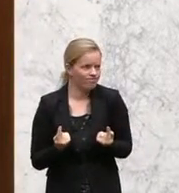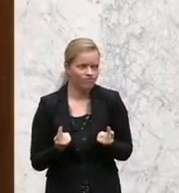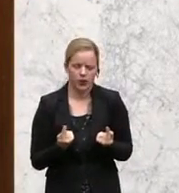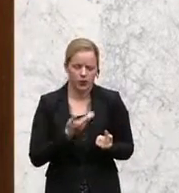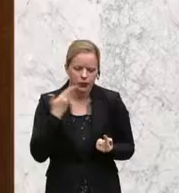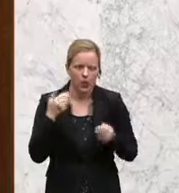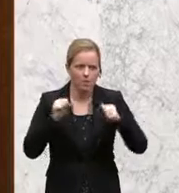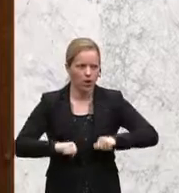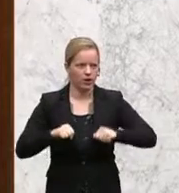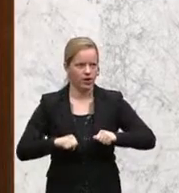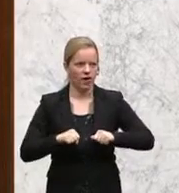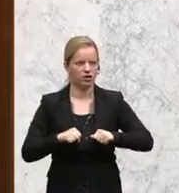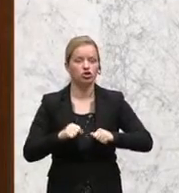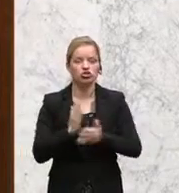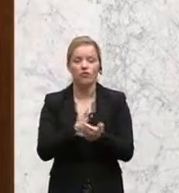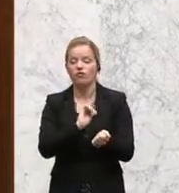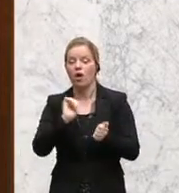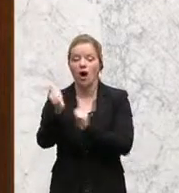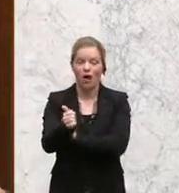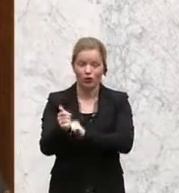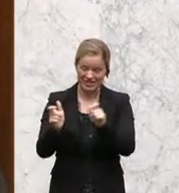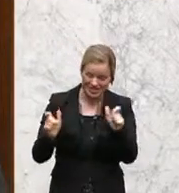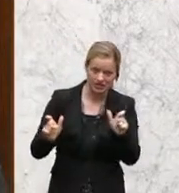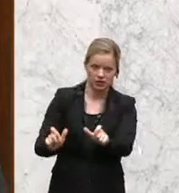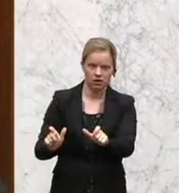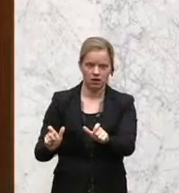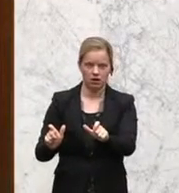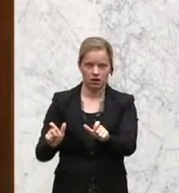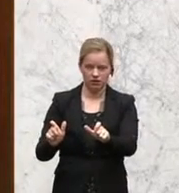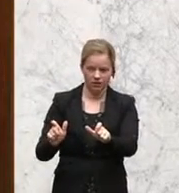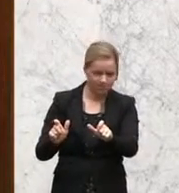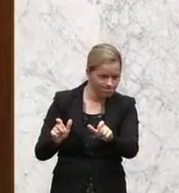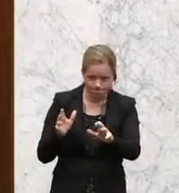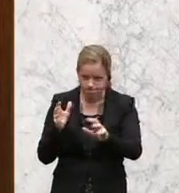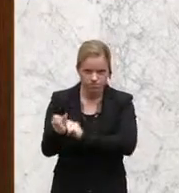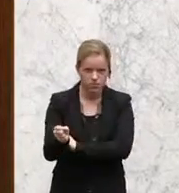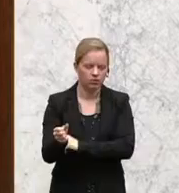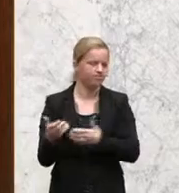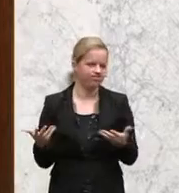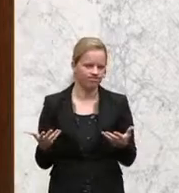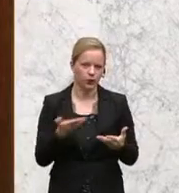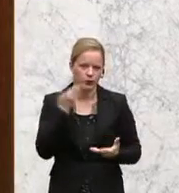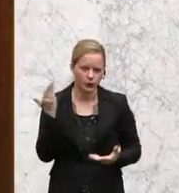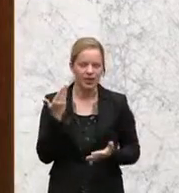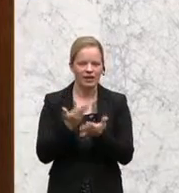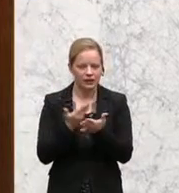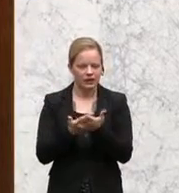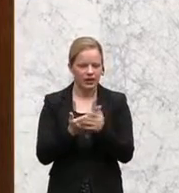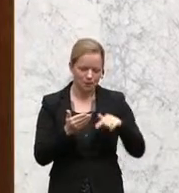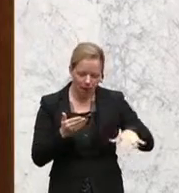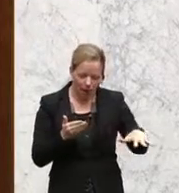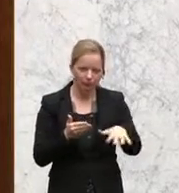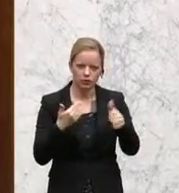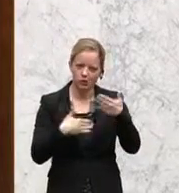hatten, auch in der Prävention das dementsprechend zu erkennen. Und die Nachschärfungen sind daher für uns